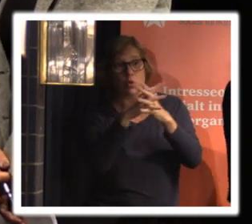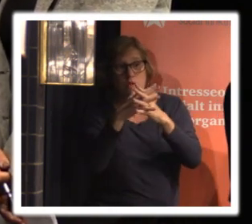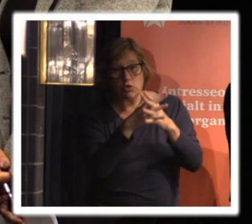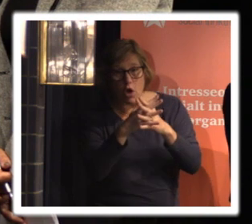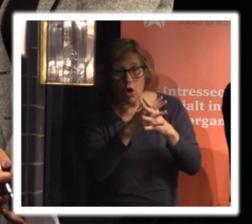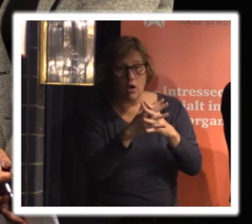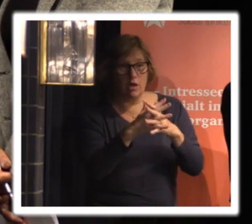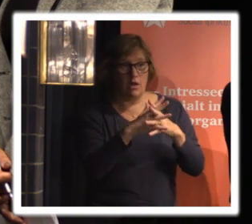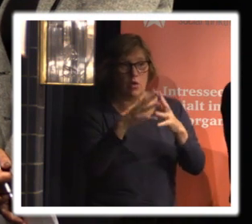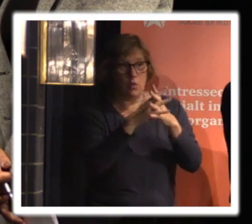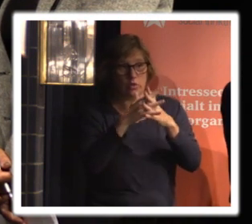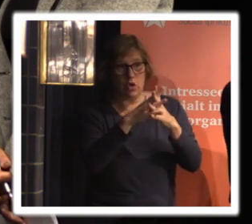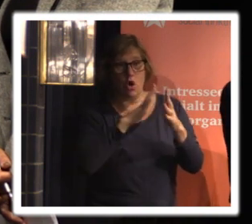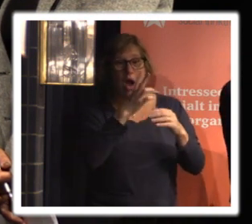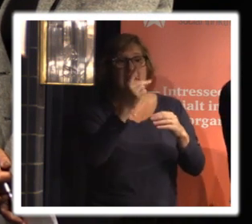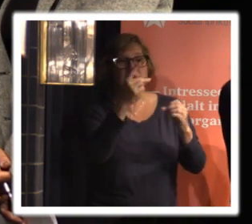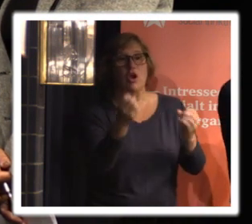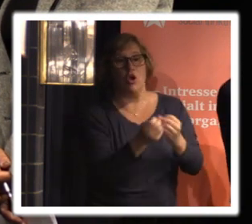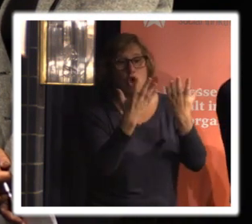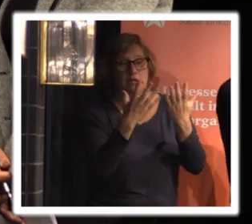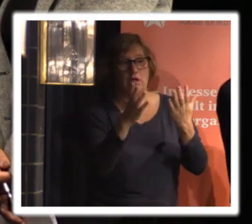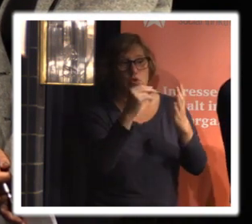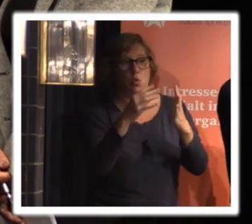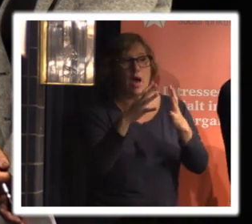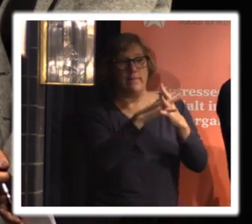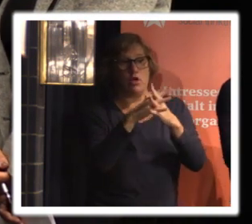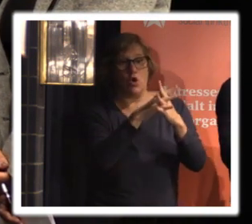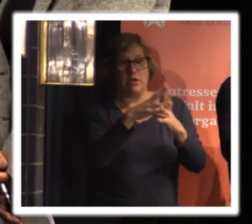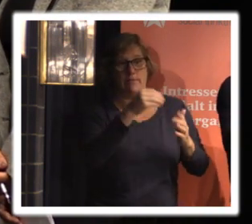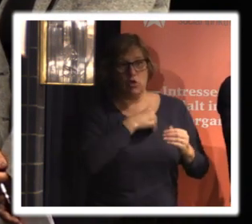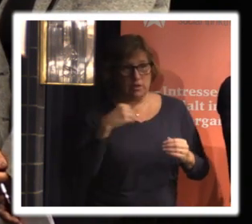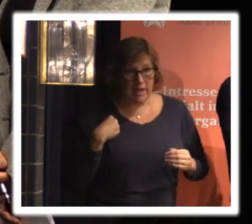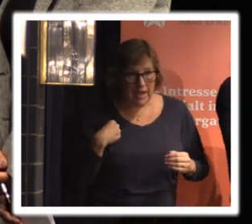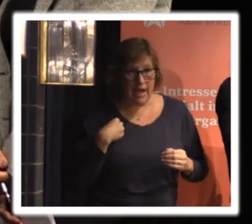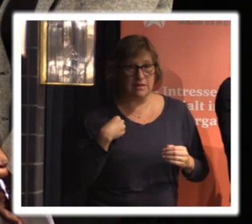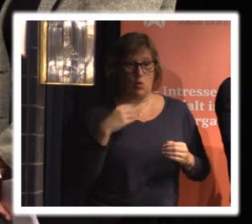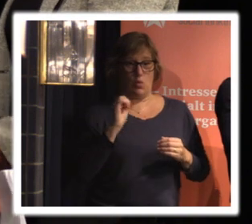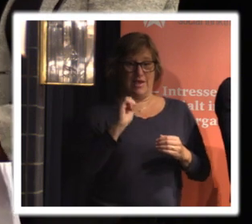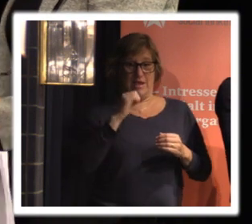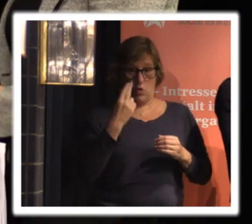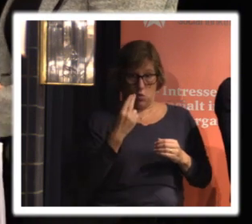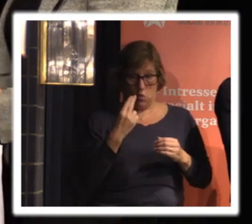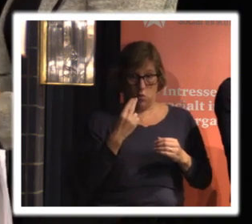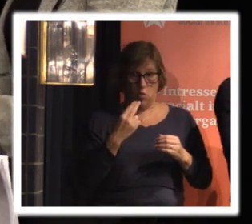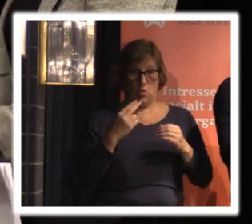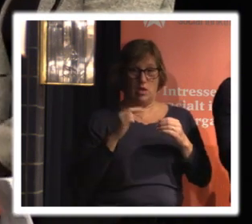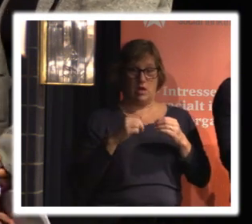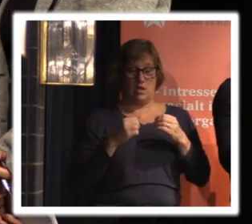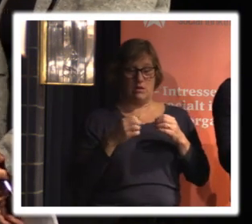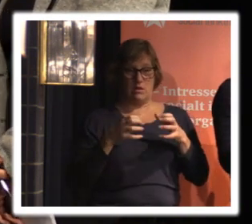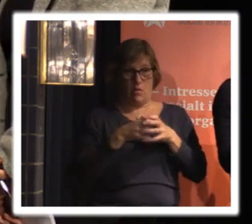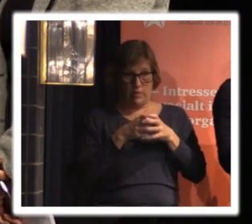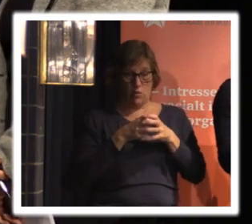som har gjort en sån lösning att där har liksom amerikanska myndigheter och EU-kommissionen kommit överens om att